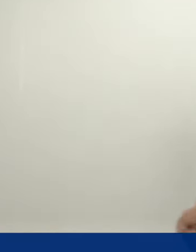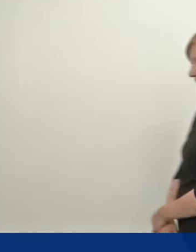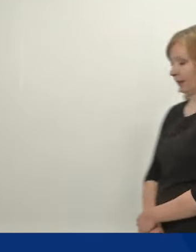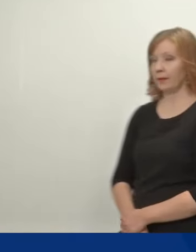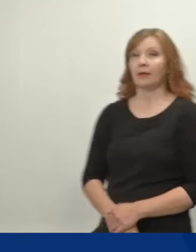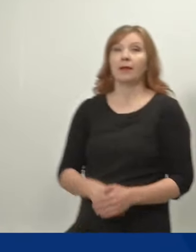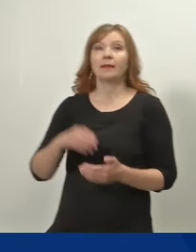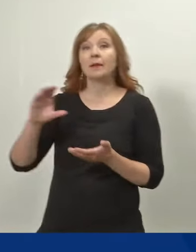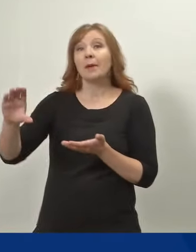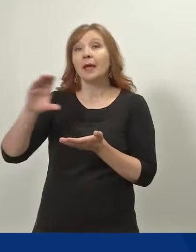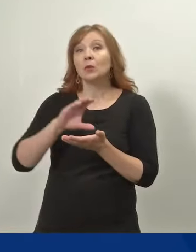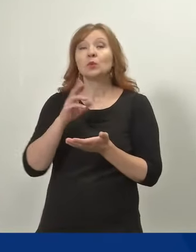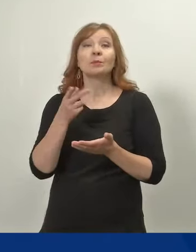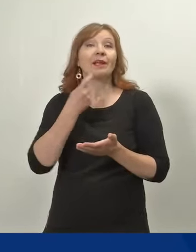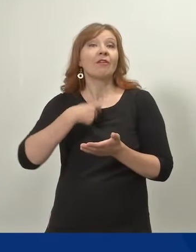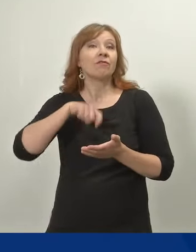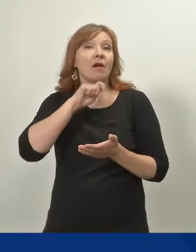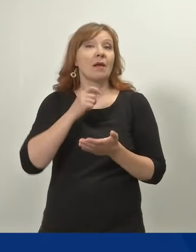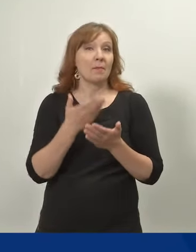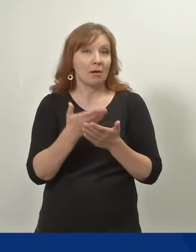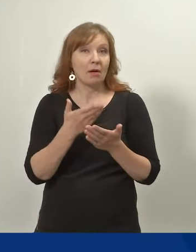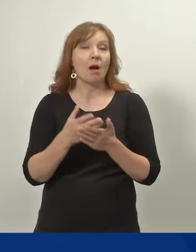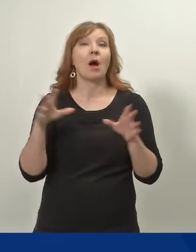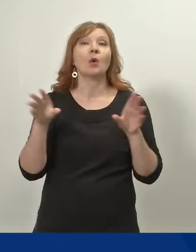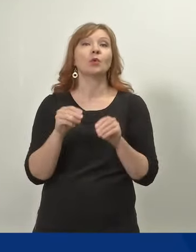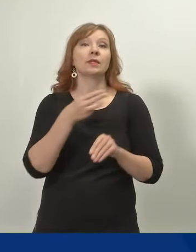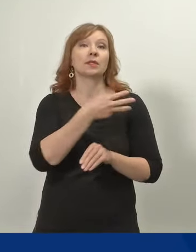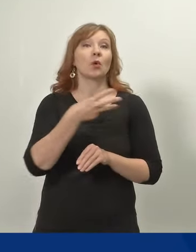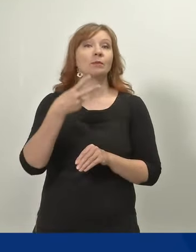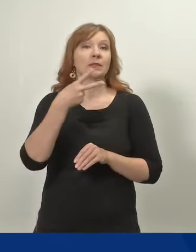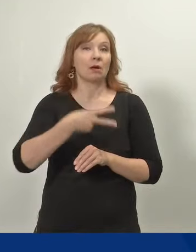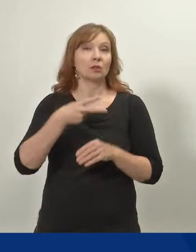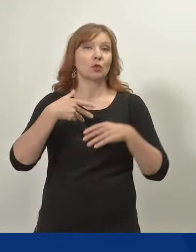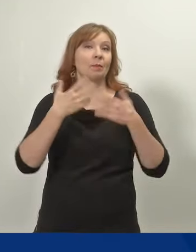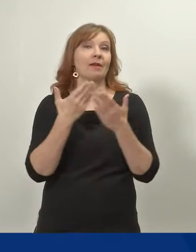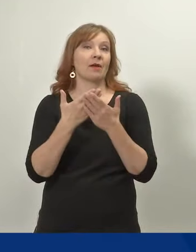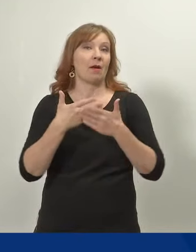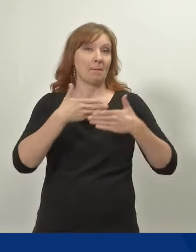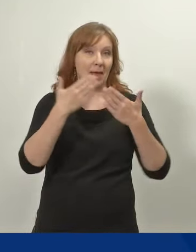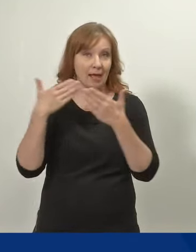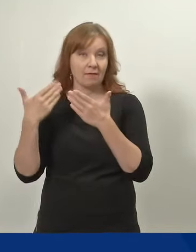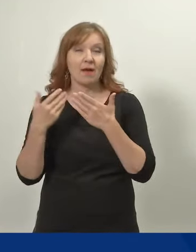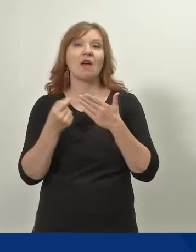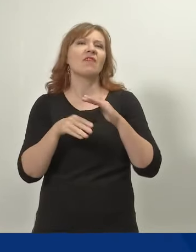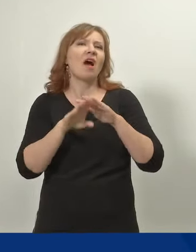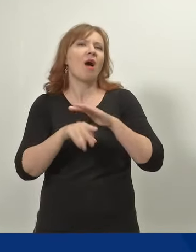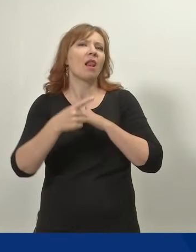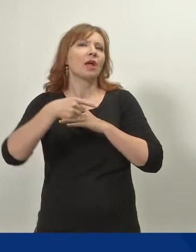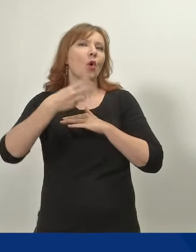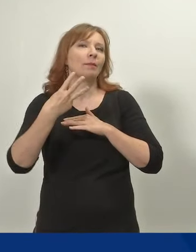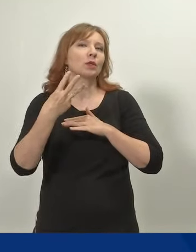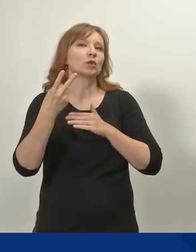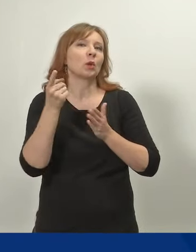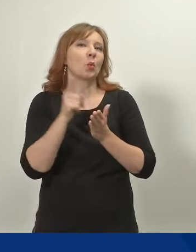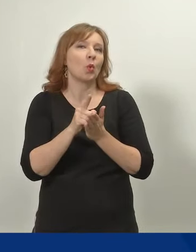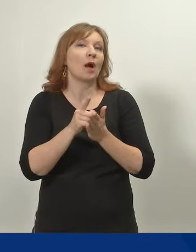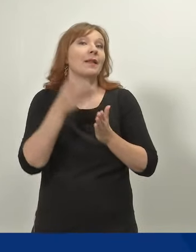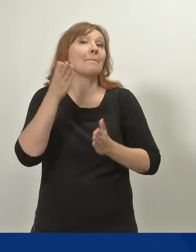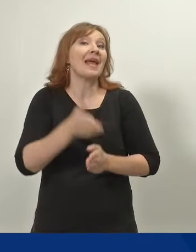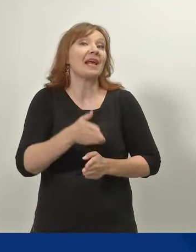vanhempainraha, jota voi saada yhteensä 320 päivärahapäivää eli vajaa 13 kuukautta lasta kohden.